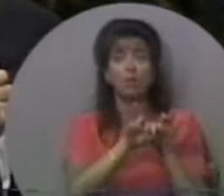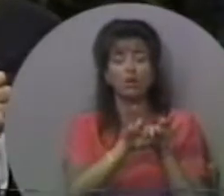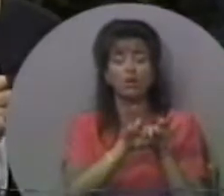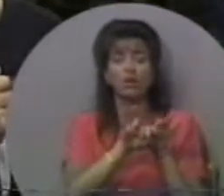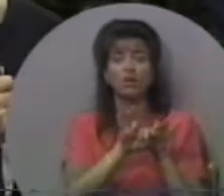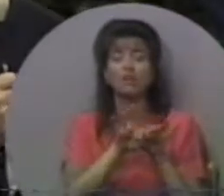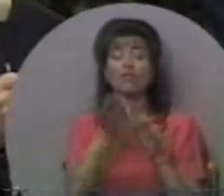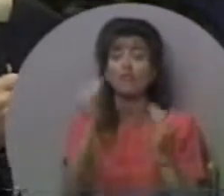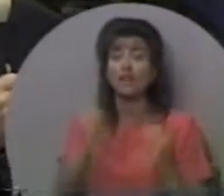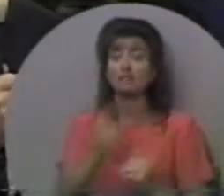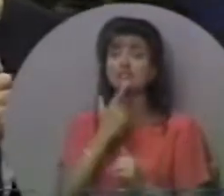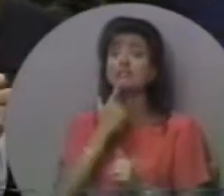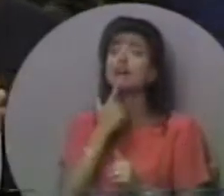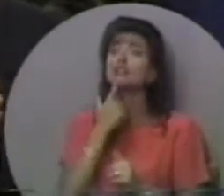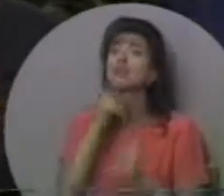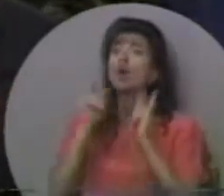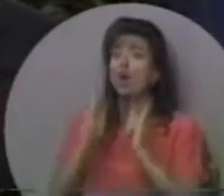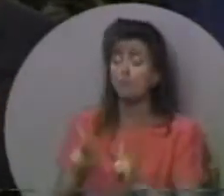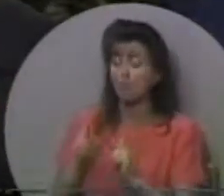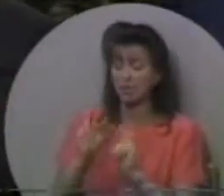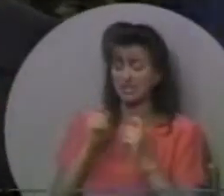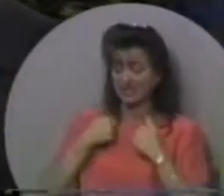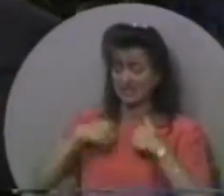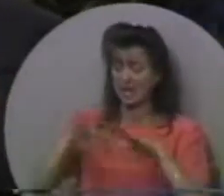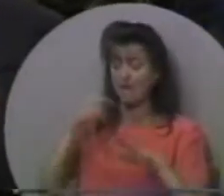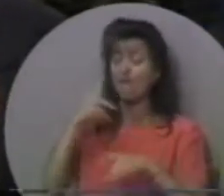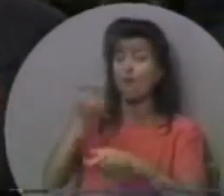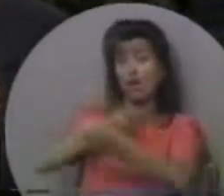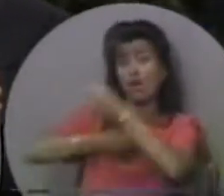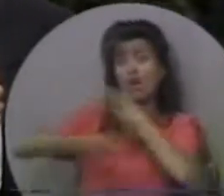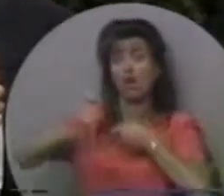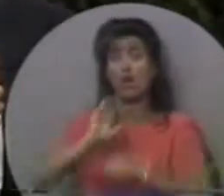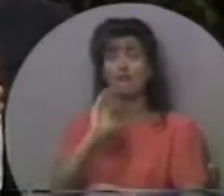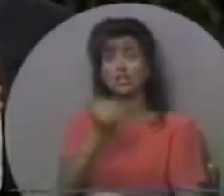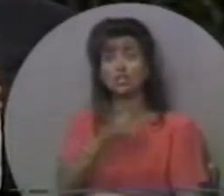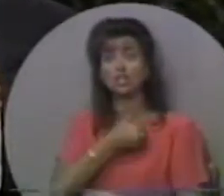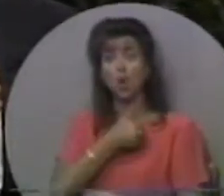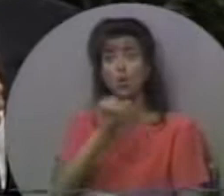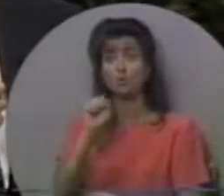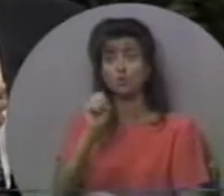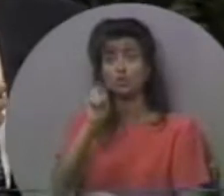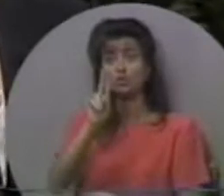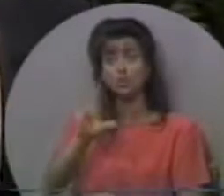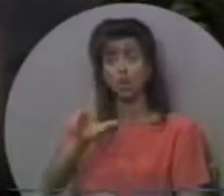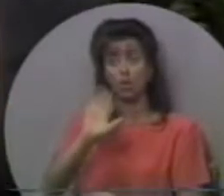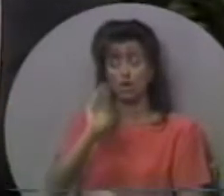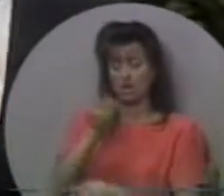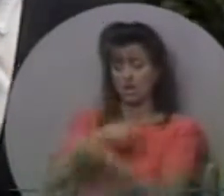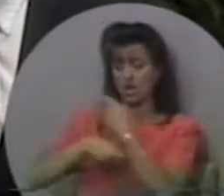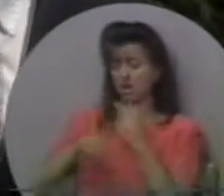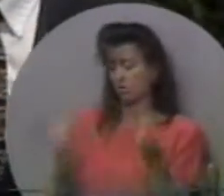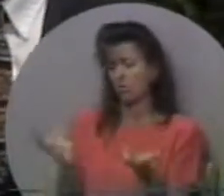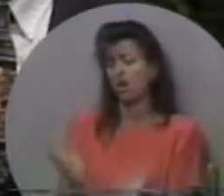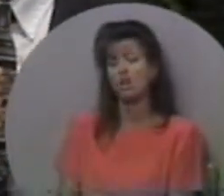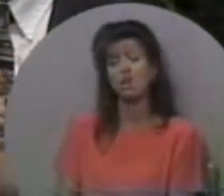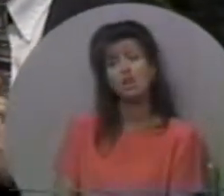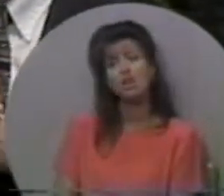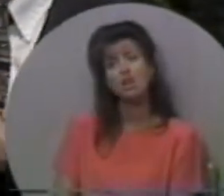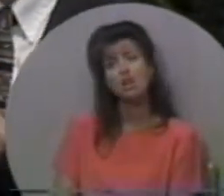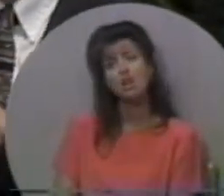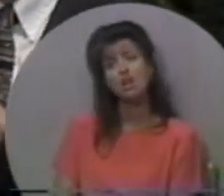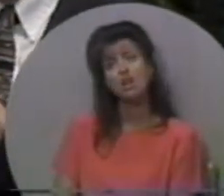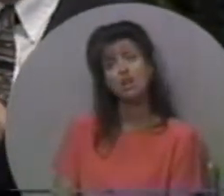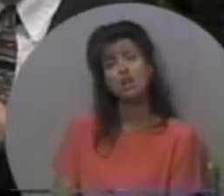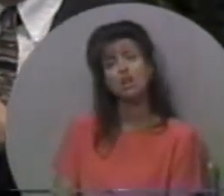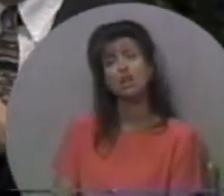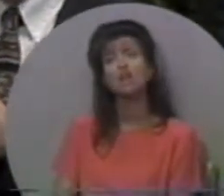Потім каже, що людина дасть замість своєї душі. І слухайте уважно.